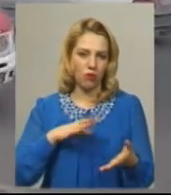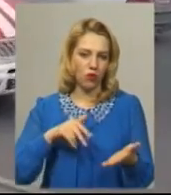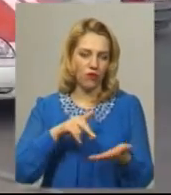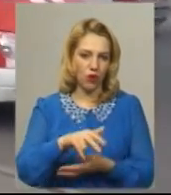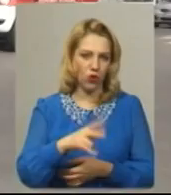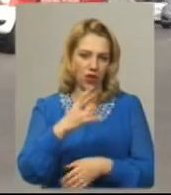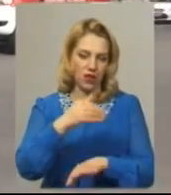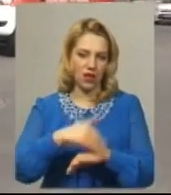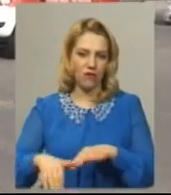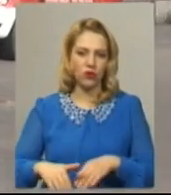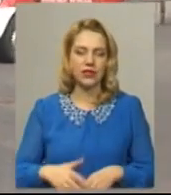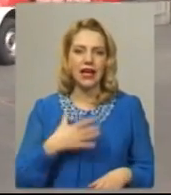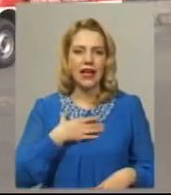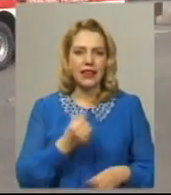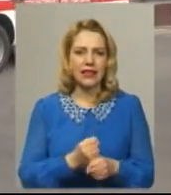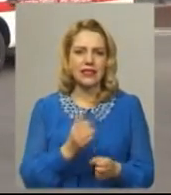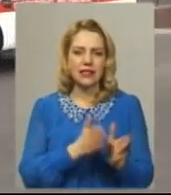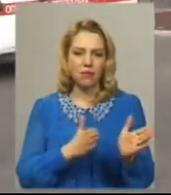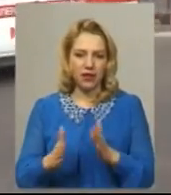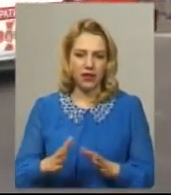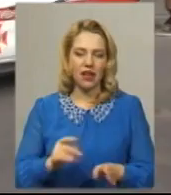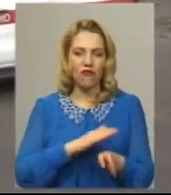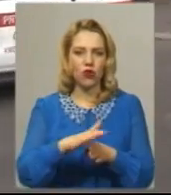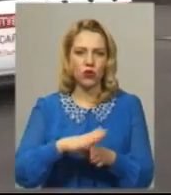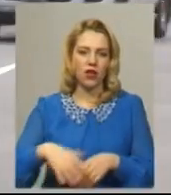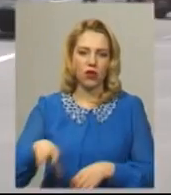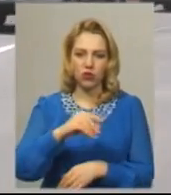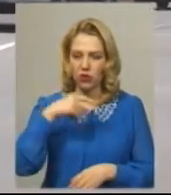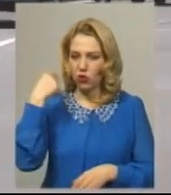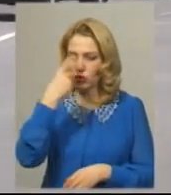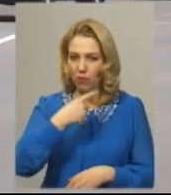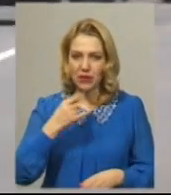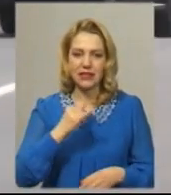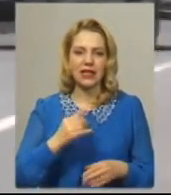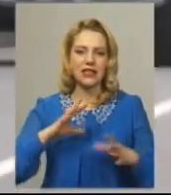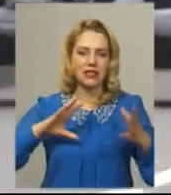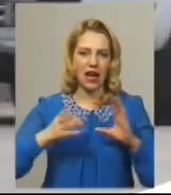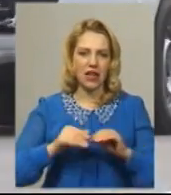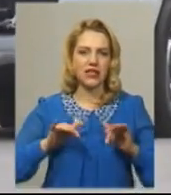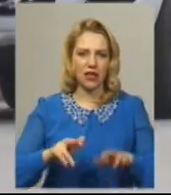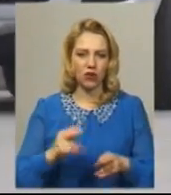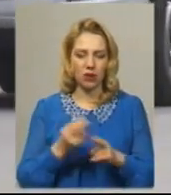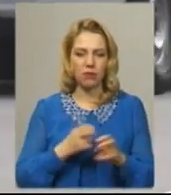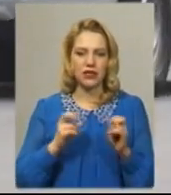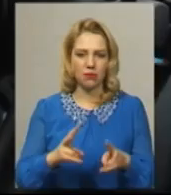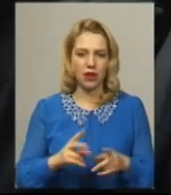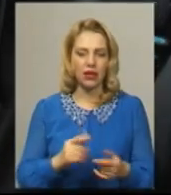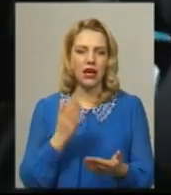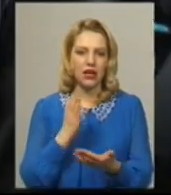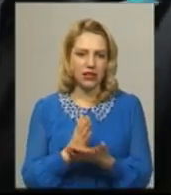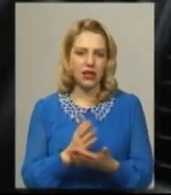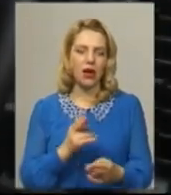на вулицю. Дисципліна та виконання усіх особистих та загальних заходів безпеки є протидією поширення